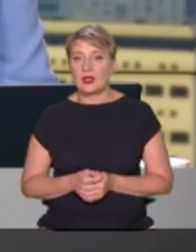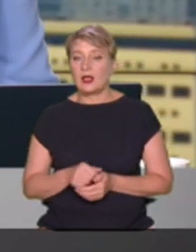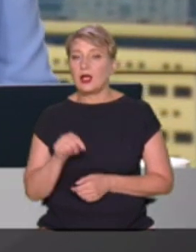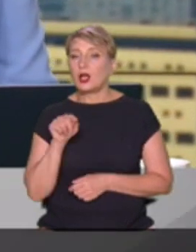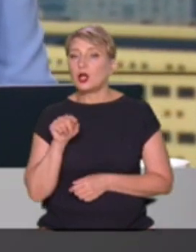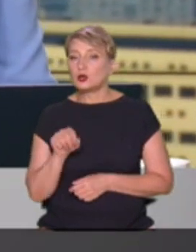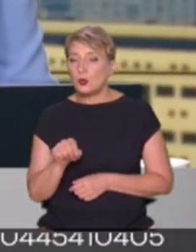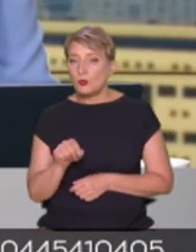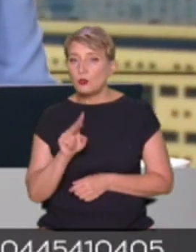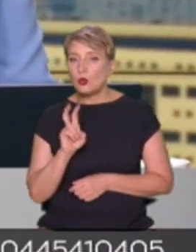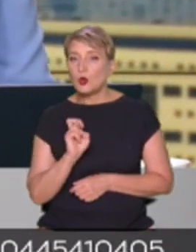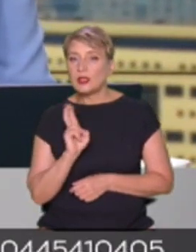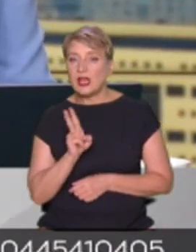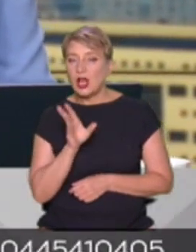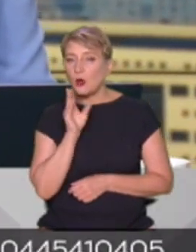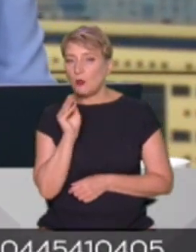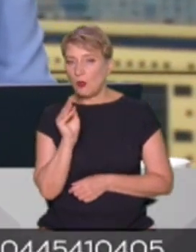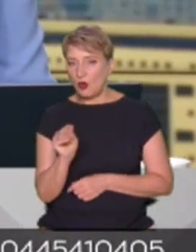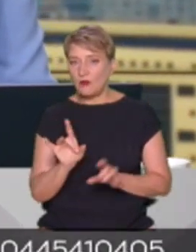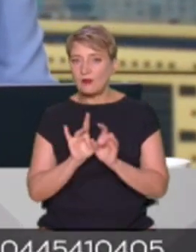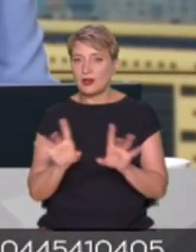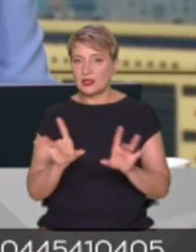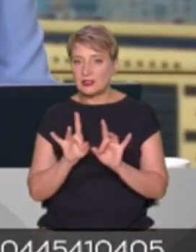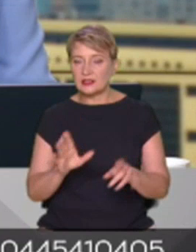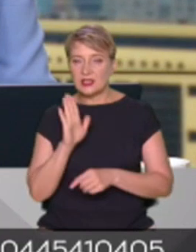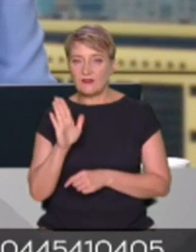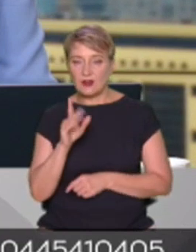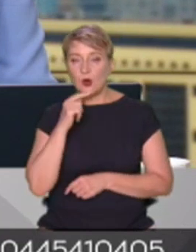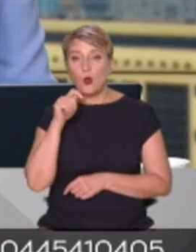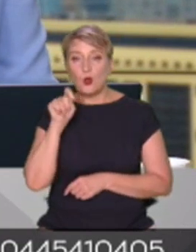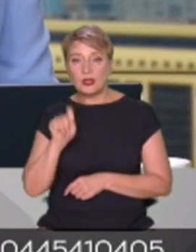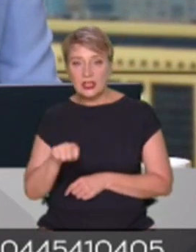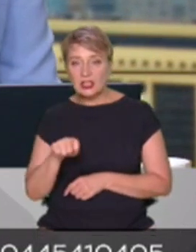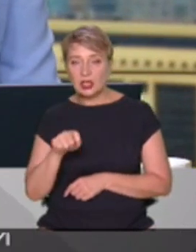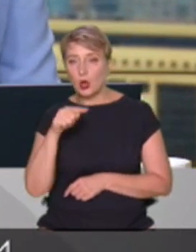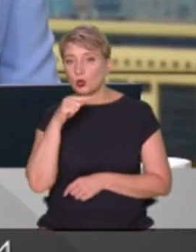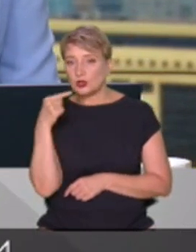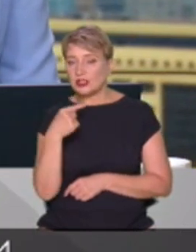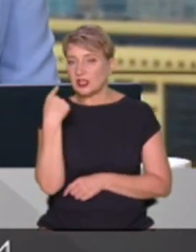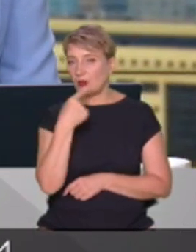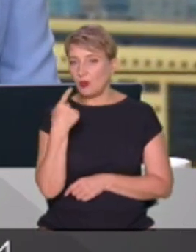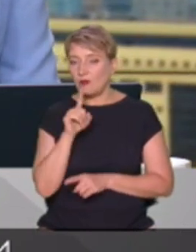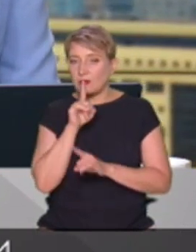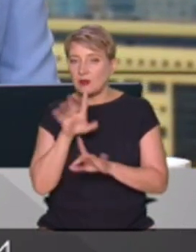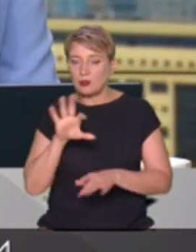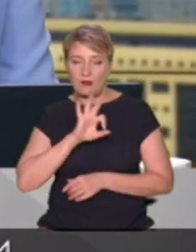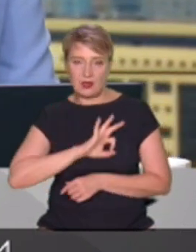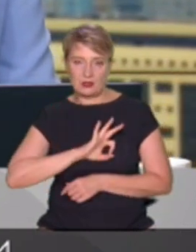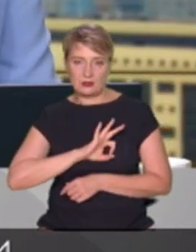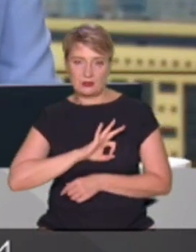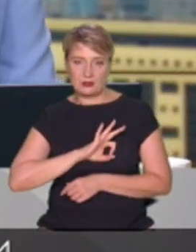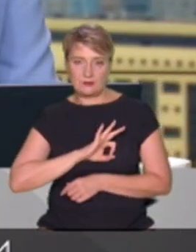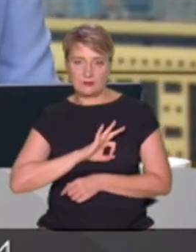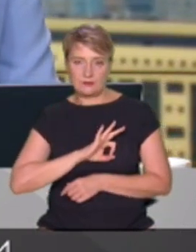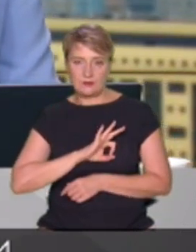викладання в Україні російська мова не буде використовуватися, і це залежить насамперед від